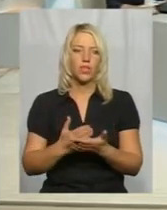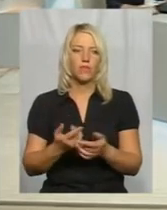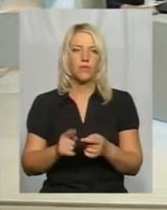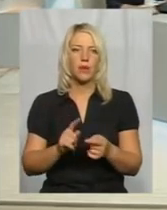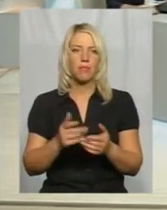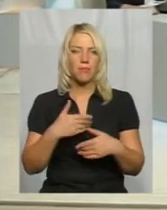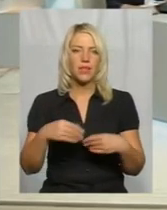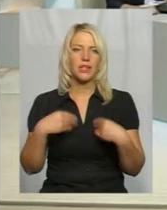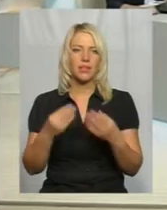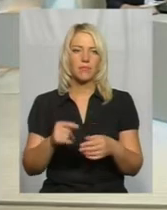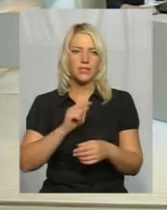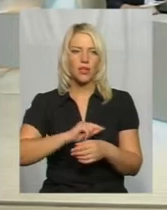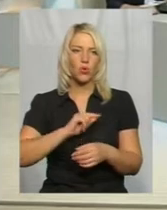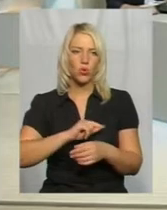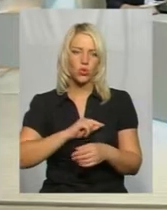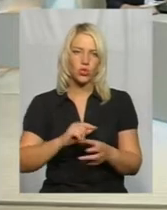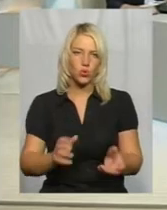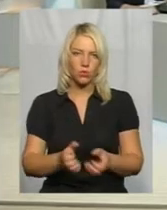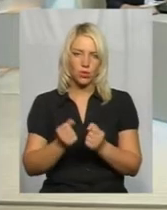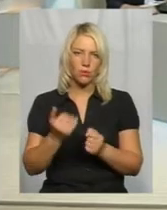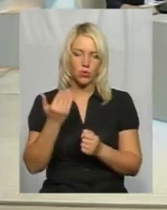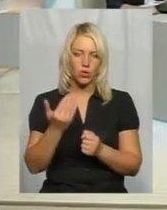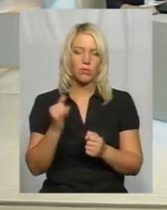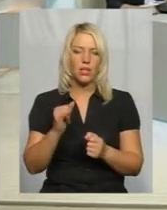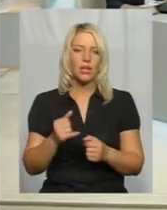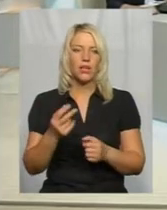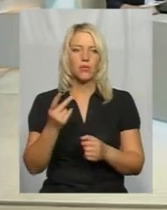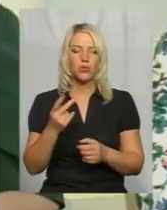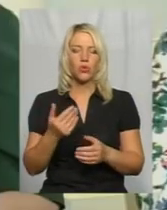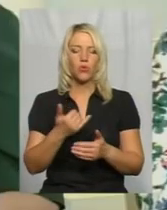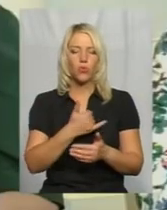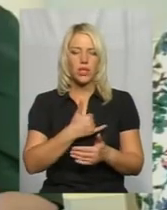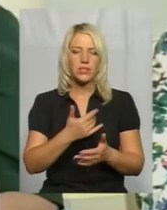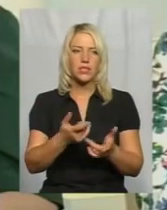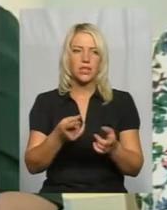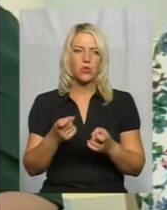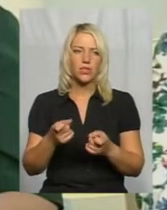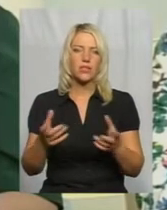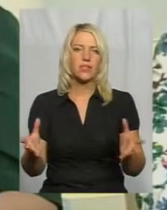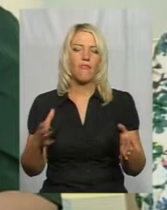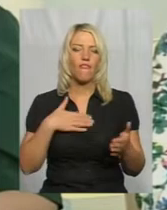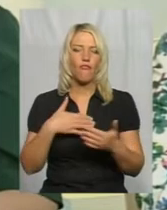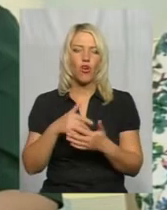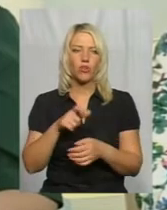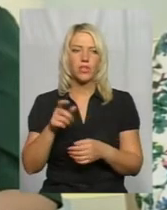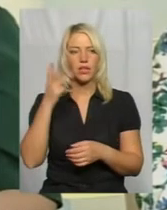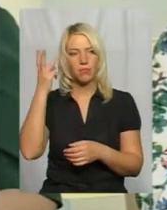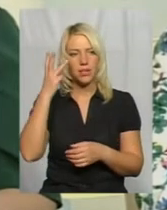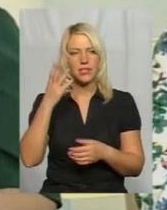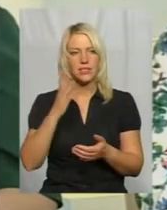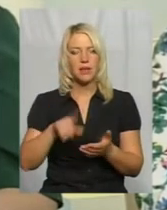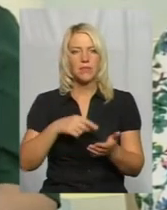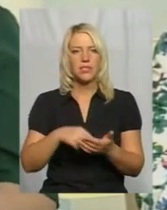надаємо психологічну підтримку їм, і, по-друге, в нас залучаються волонтери, так як Хмельницьке місто, яке